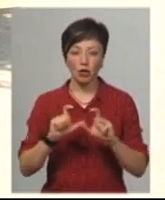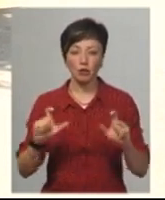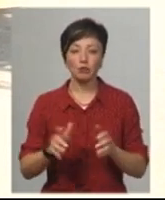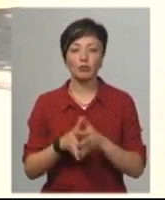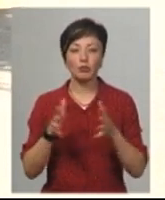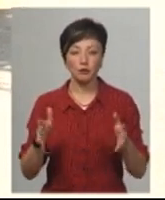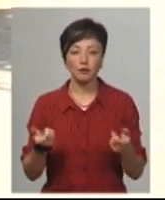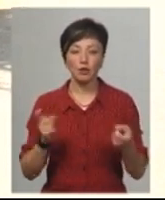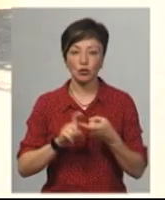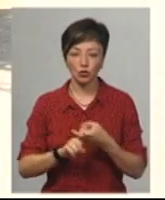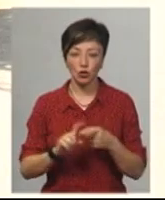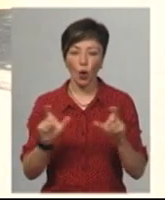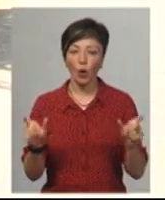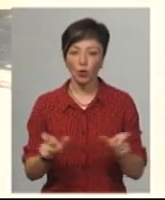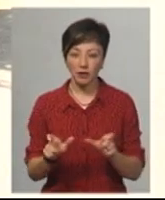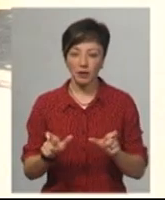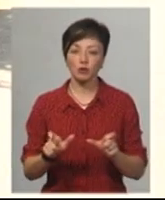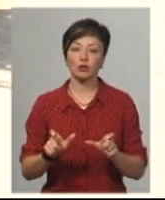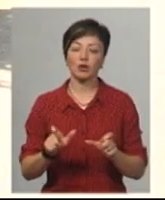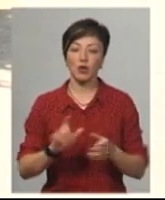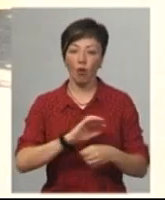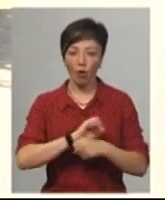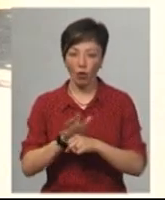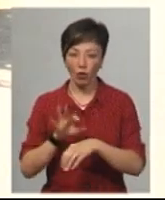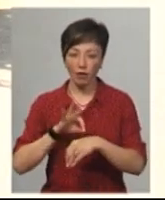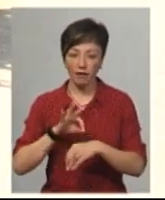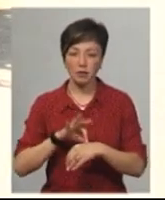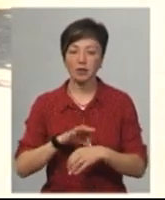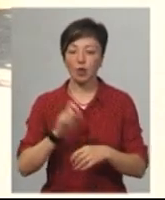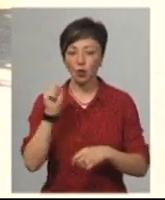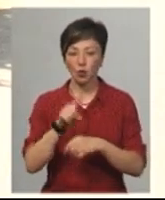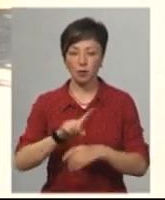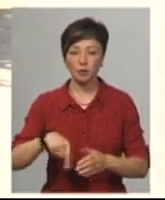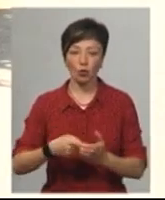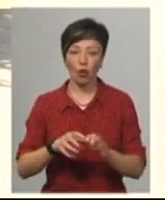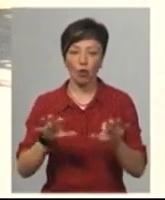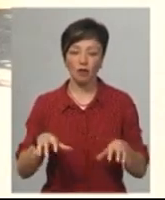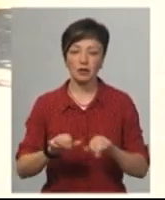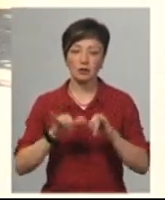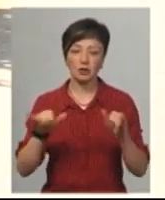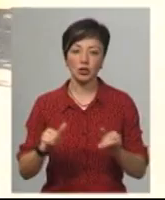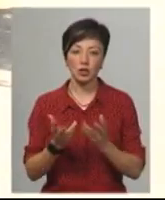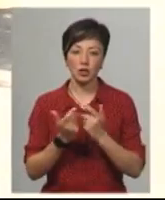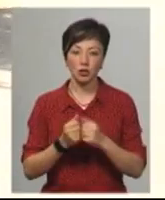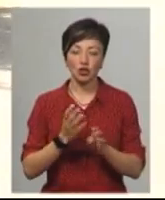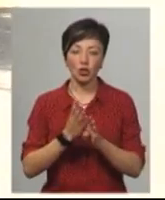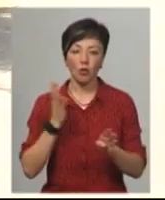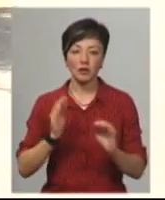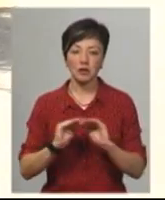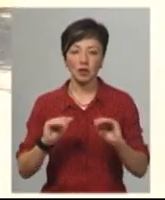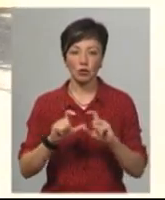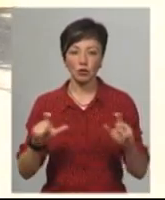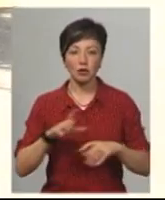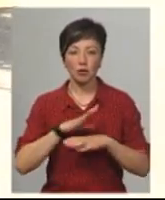Тобто у зв'язку з коронавірусом, у зв'язку з пандемією, за дорученням міського голови ми збільшили кількість чергових садочків, щоб